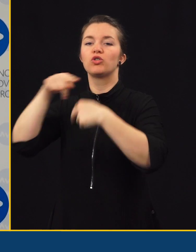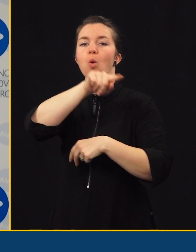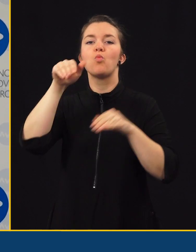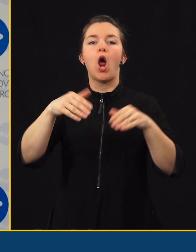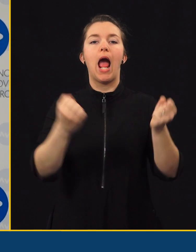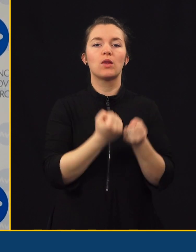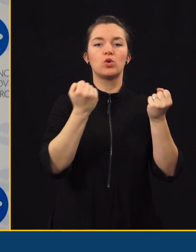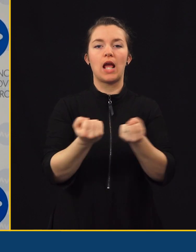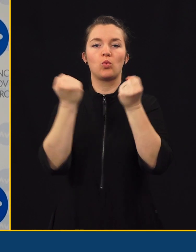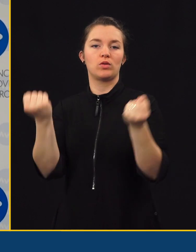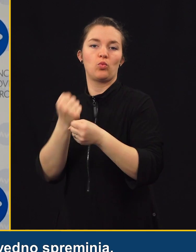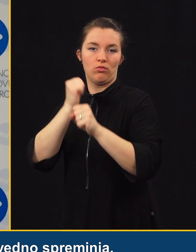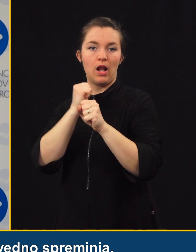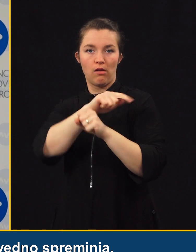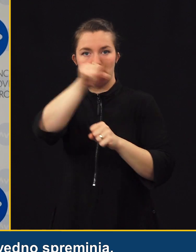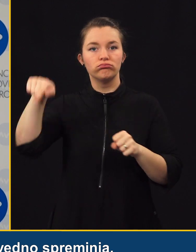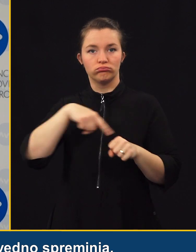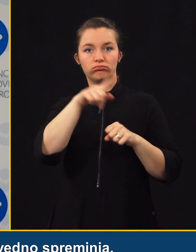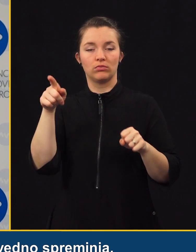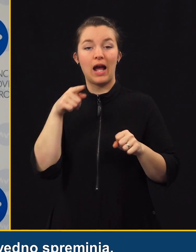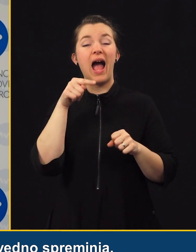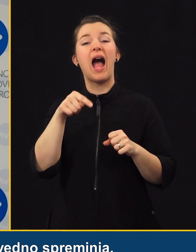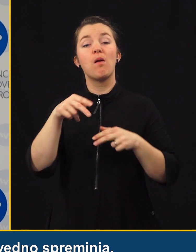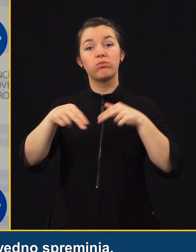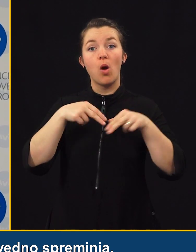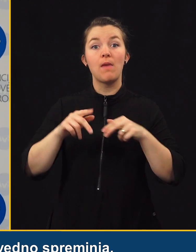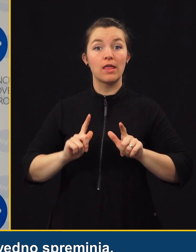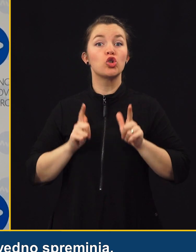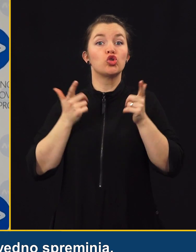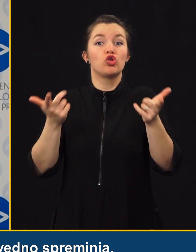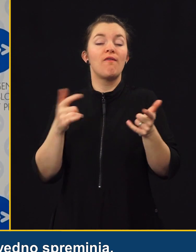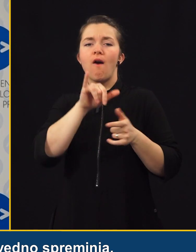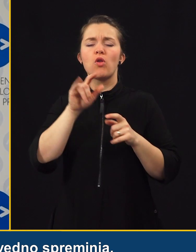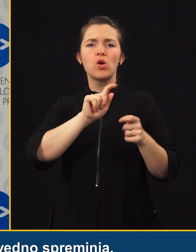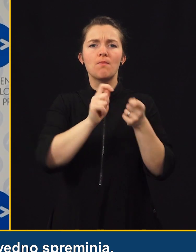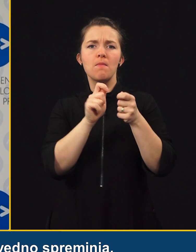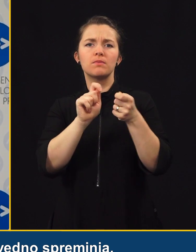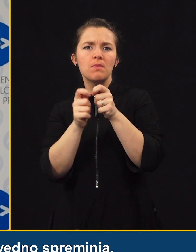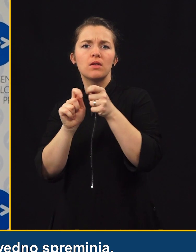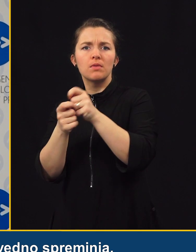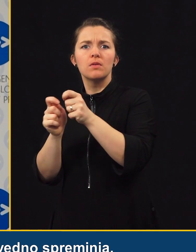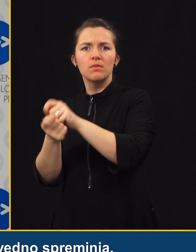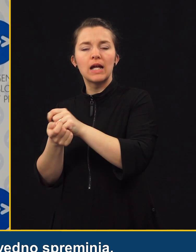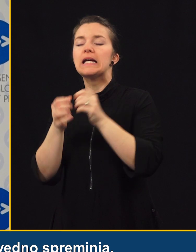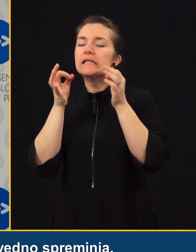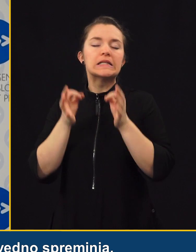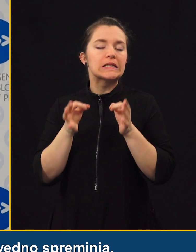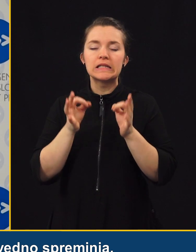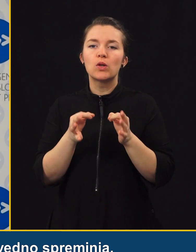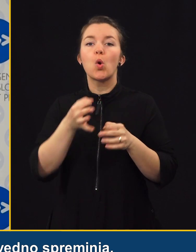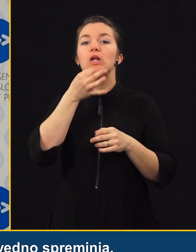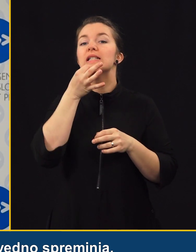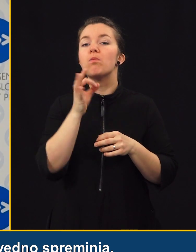aktivnosti na tem področjem. Ker je promet taka živa materija in se vedno spreminja, je sigurno